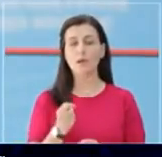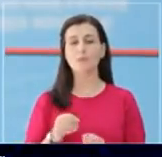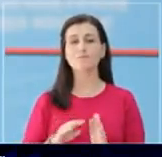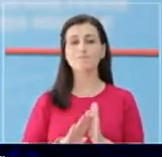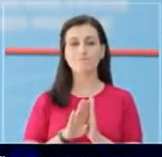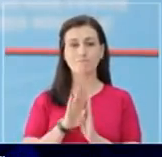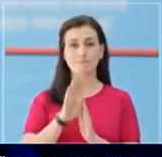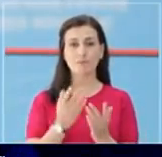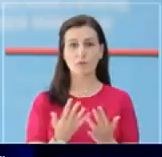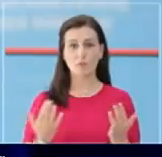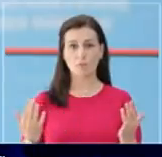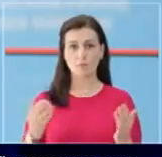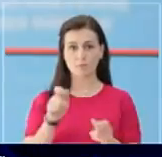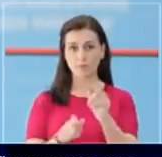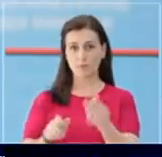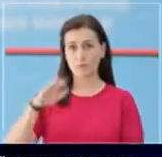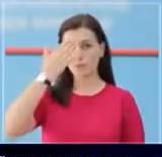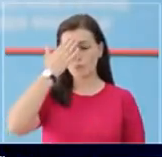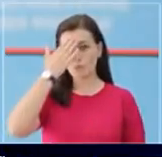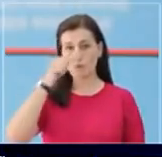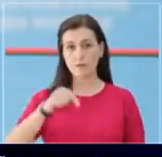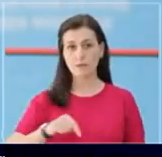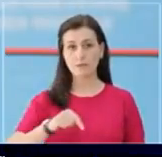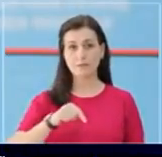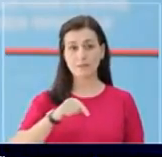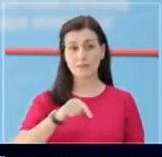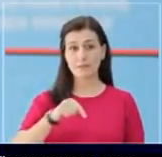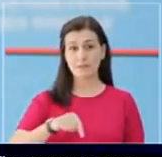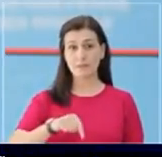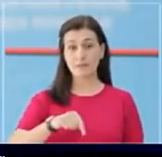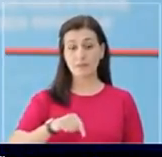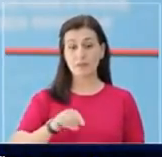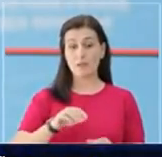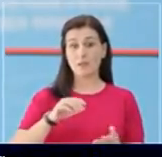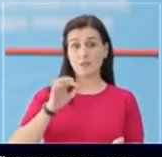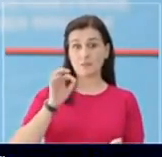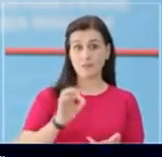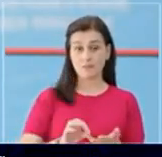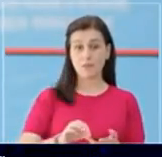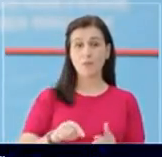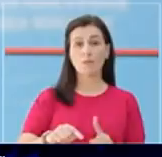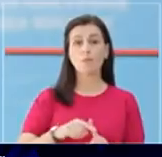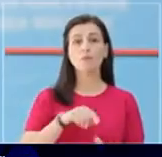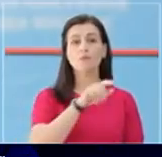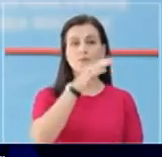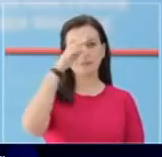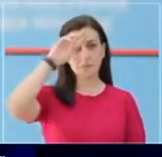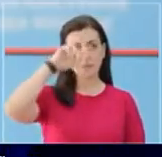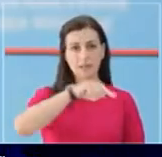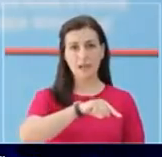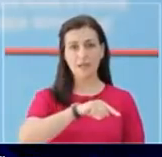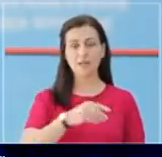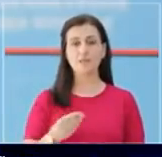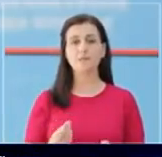njëritje të rasteve në 24 orët e fundit, jo vetëm në rastet e identifikuara, por dhe në shtrimet në spital